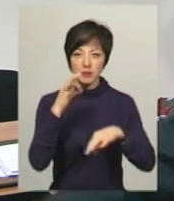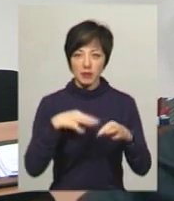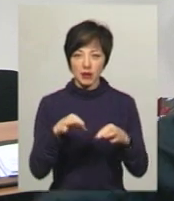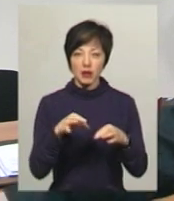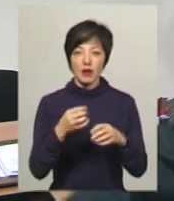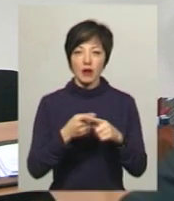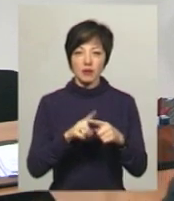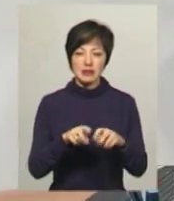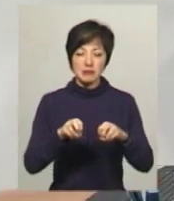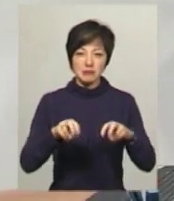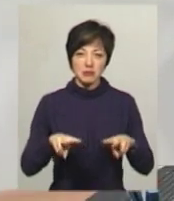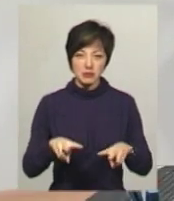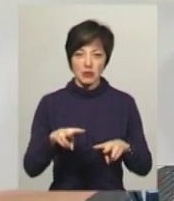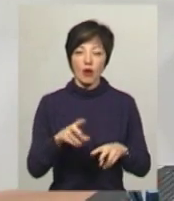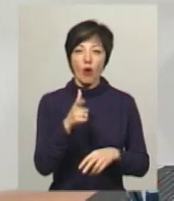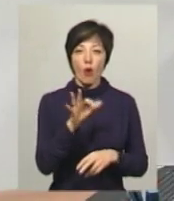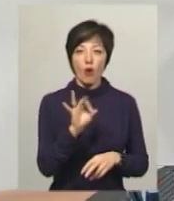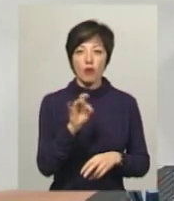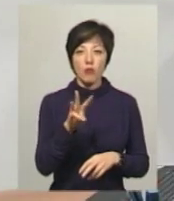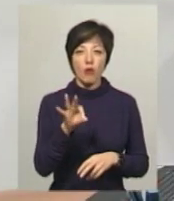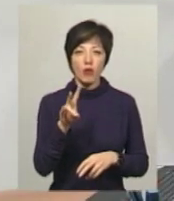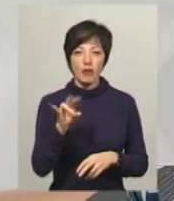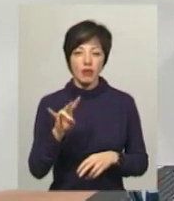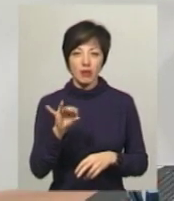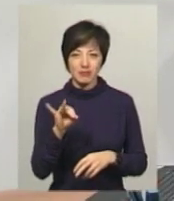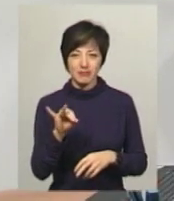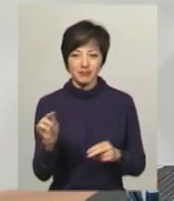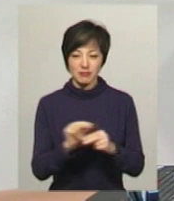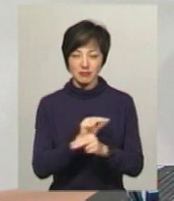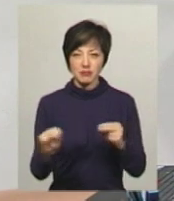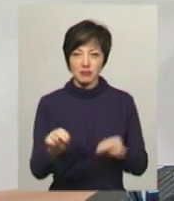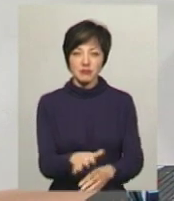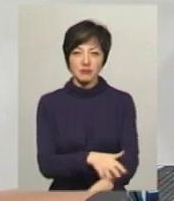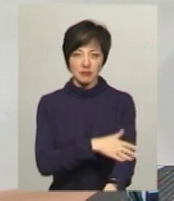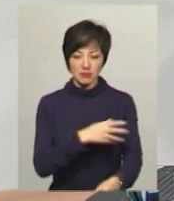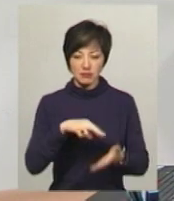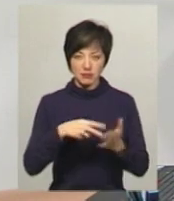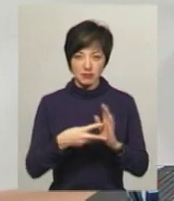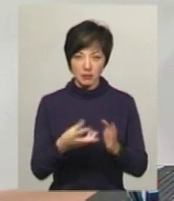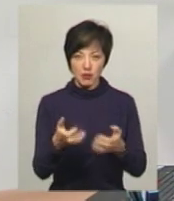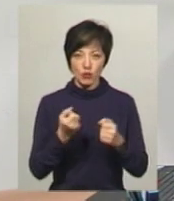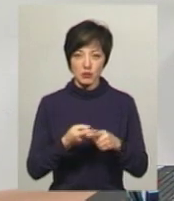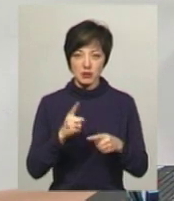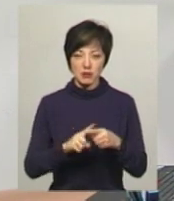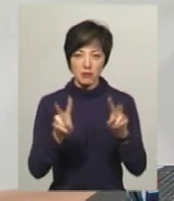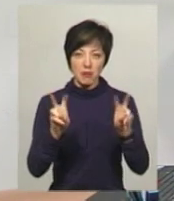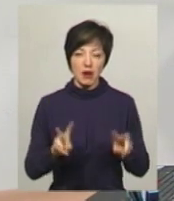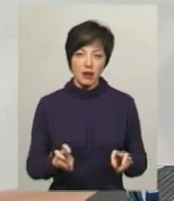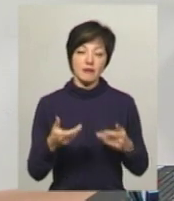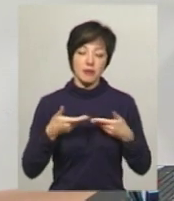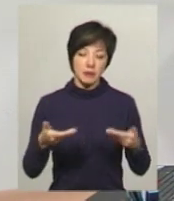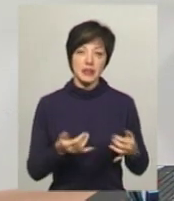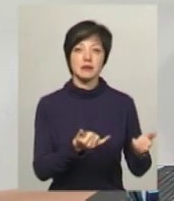які гормони вдома. Гормонно-терапія передбачає все-таки тривалий прийом цих препаратів, і ми